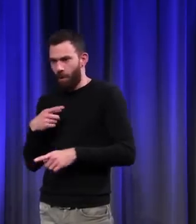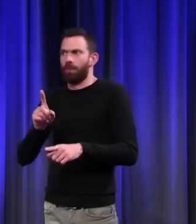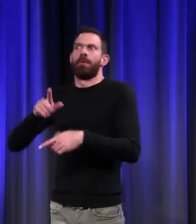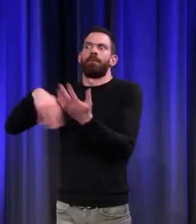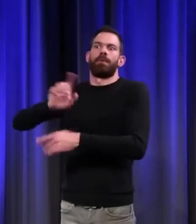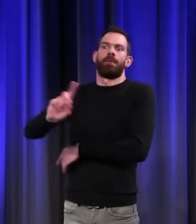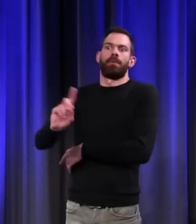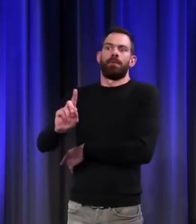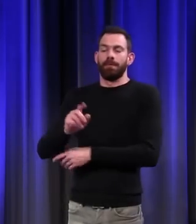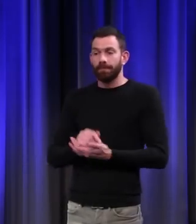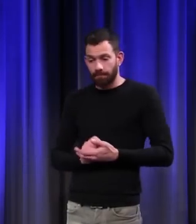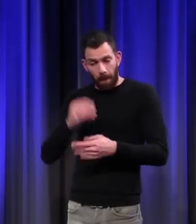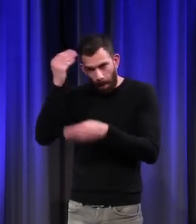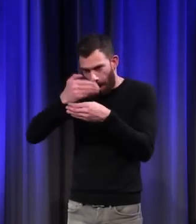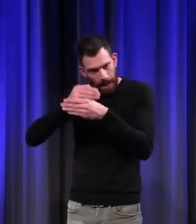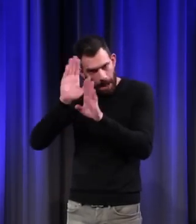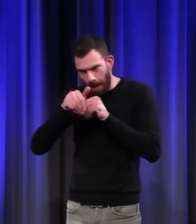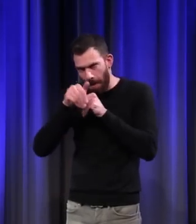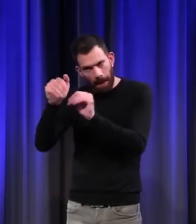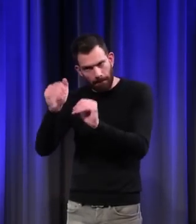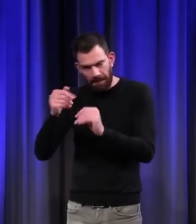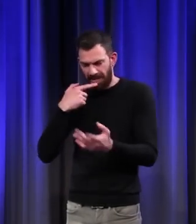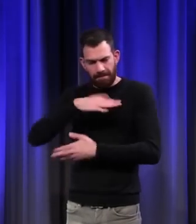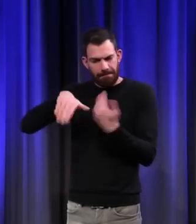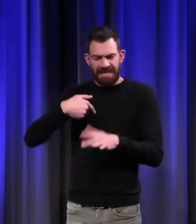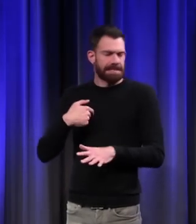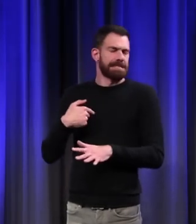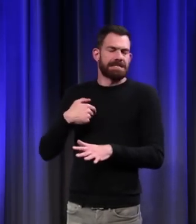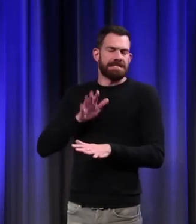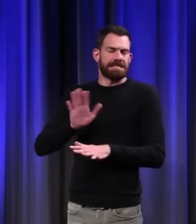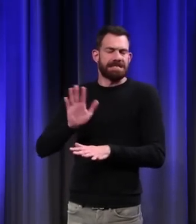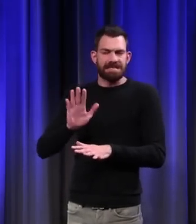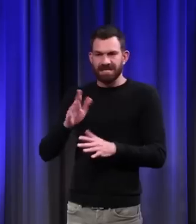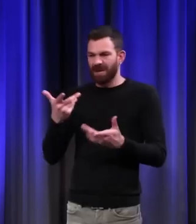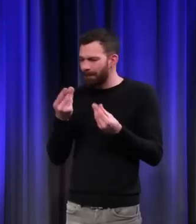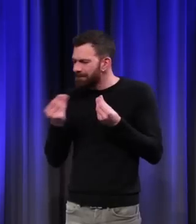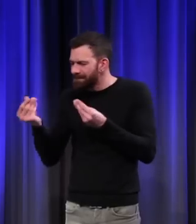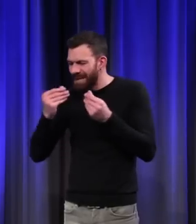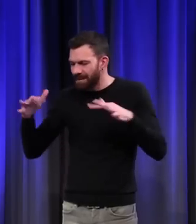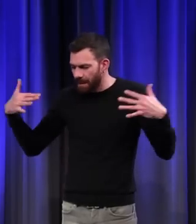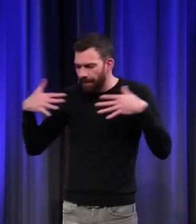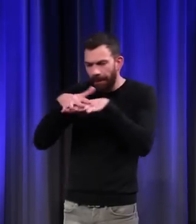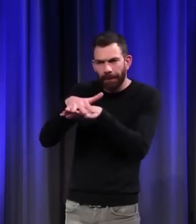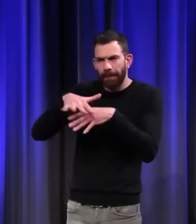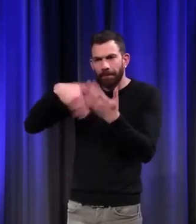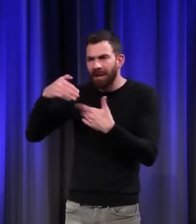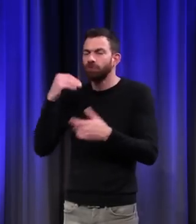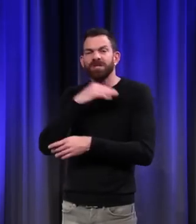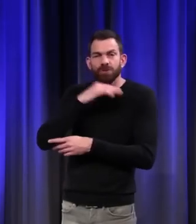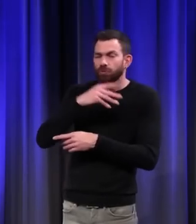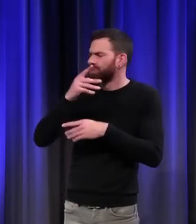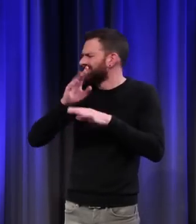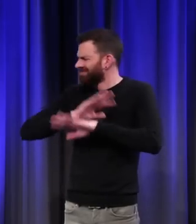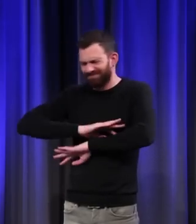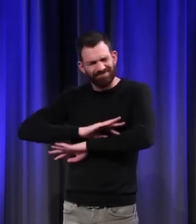Le Moyen Âge continue de vivre là-dessus. On ne fait pas de mélange de matière, qu'elle soit textile ou non.